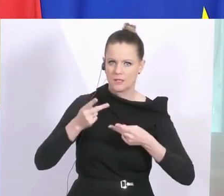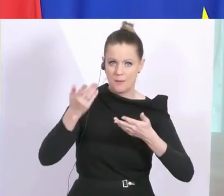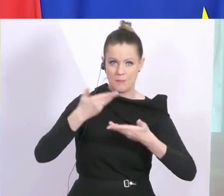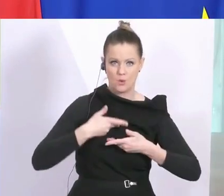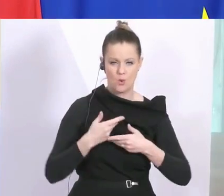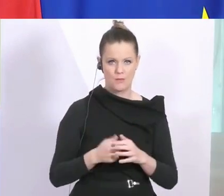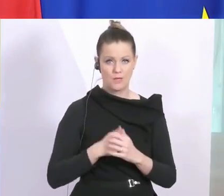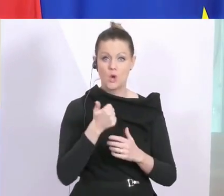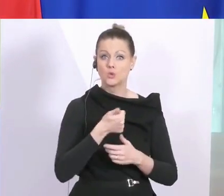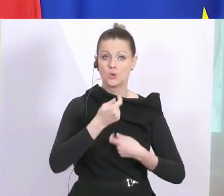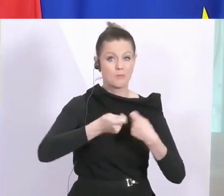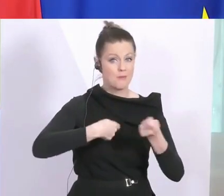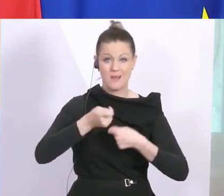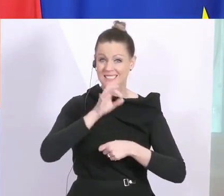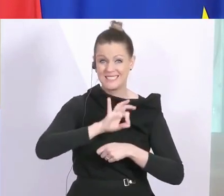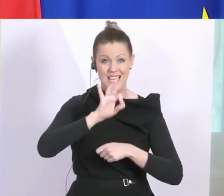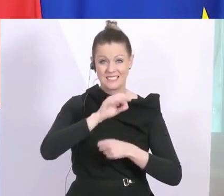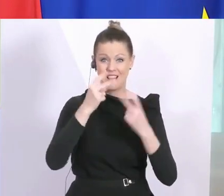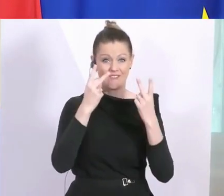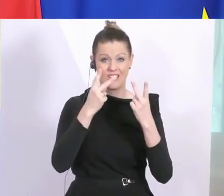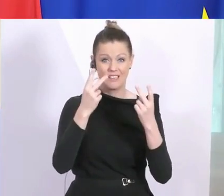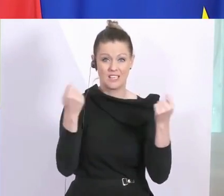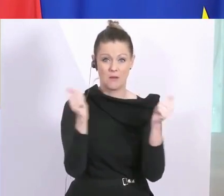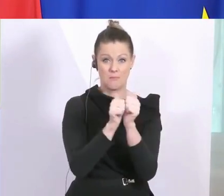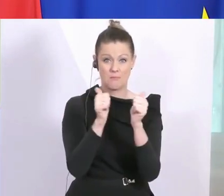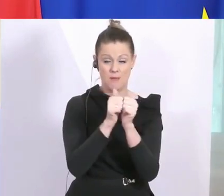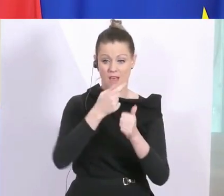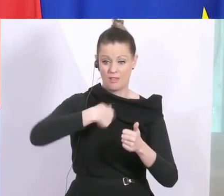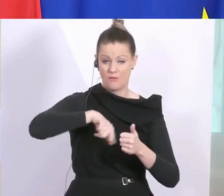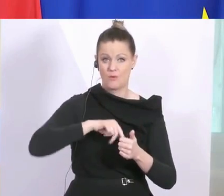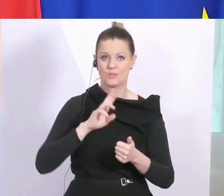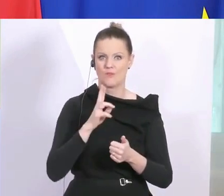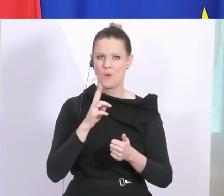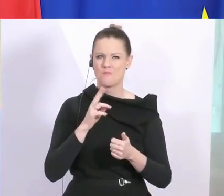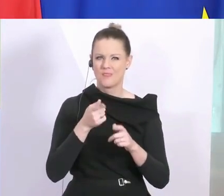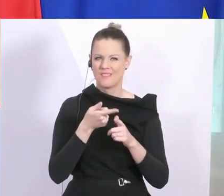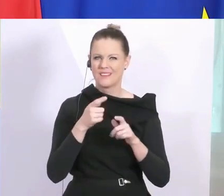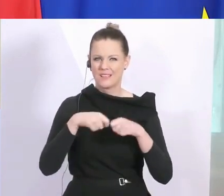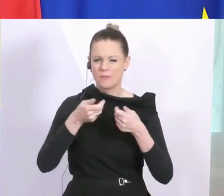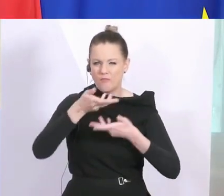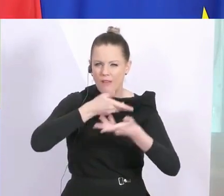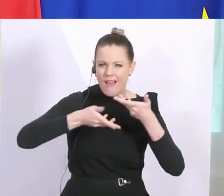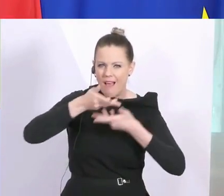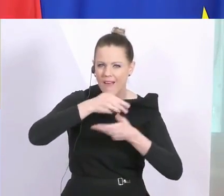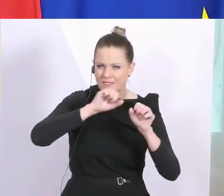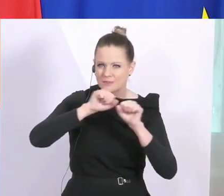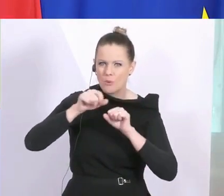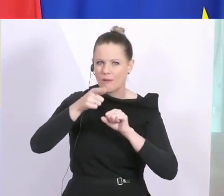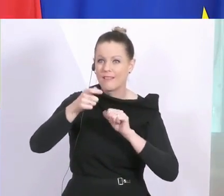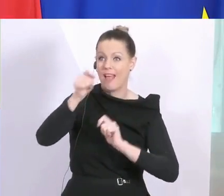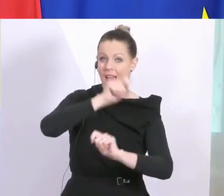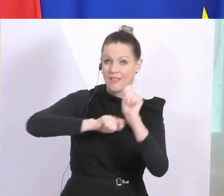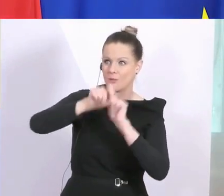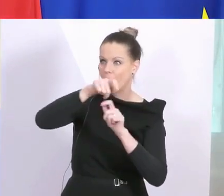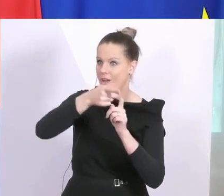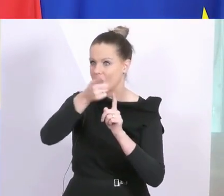Die Supermärkte sind da ganz wichtige Partner für uns, weil sie über Handelskanäle verfügen, weil sie Einkäufer haben,